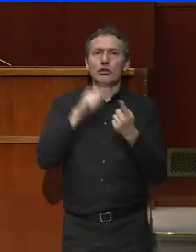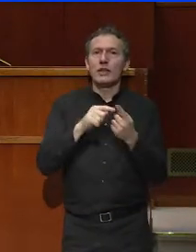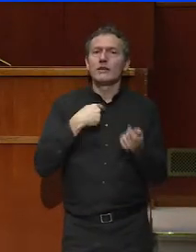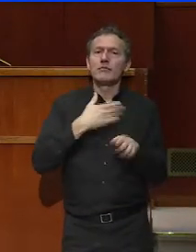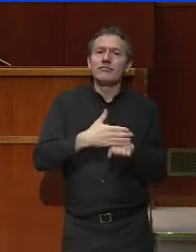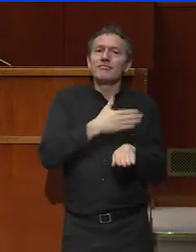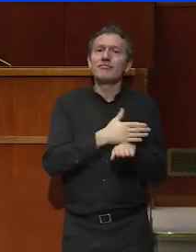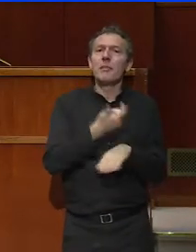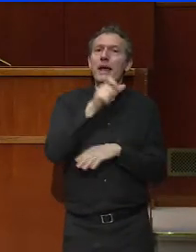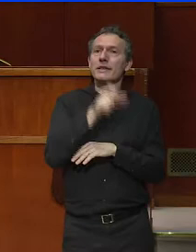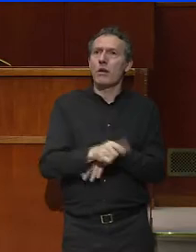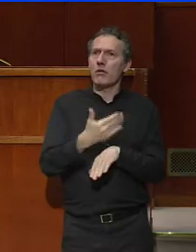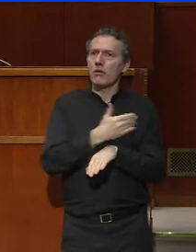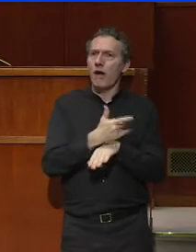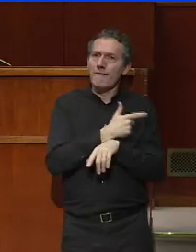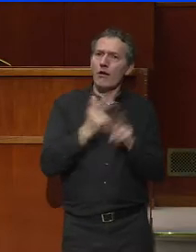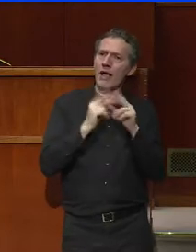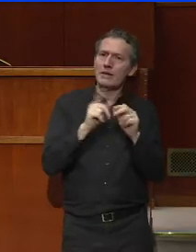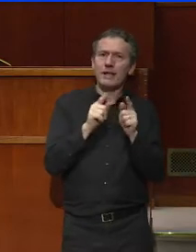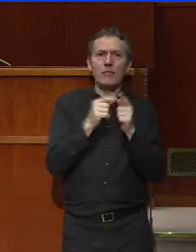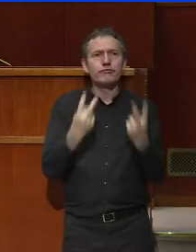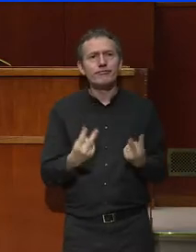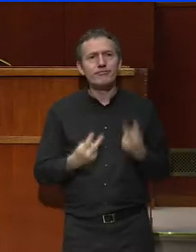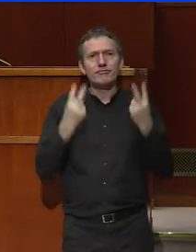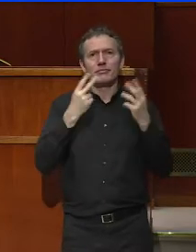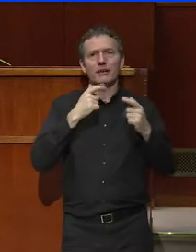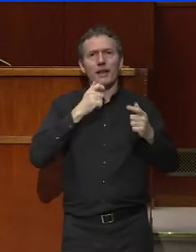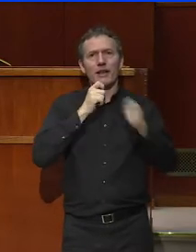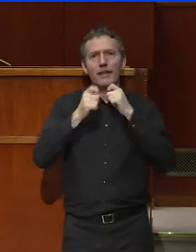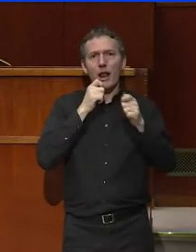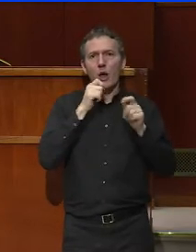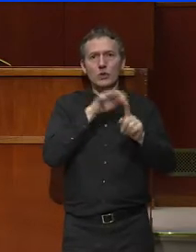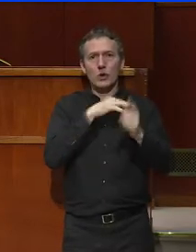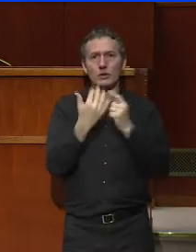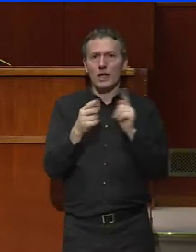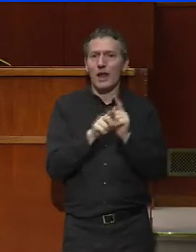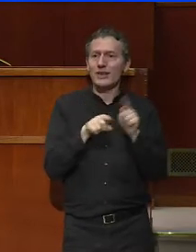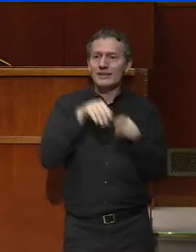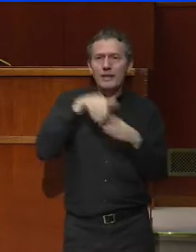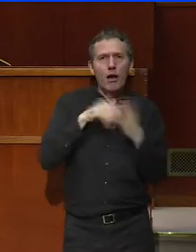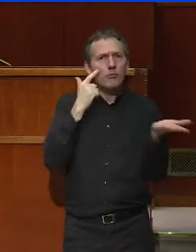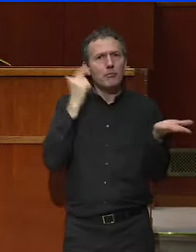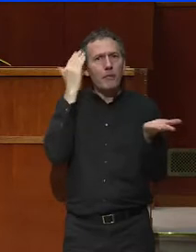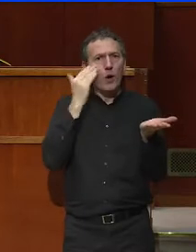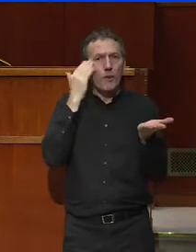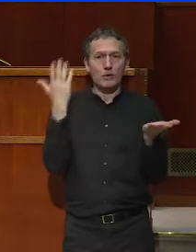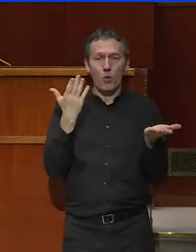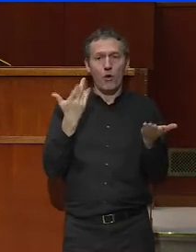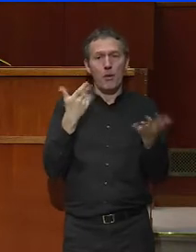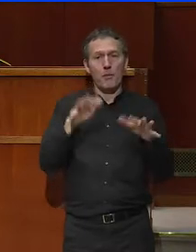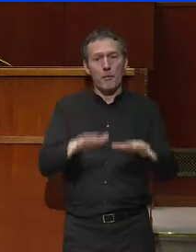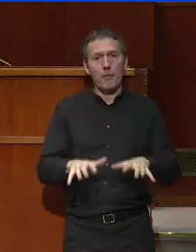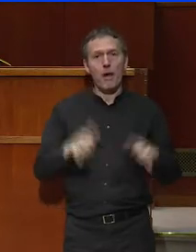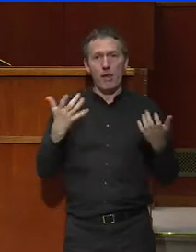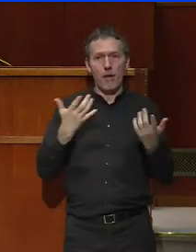Mon prédécesseur vous a, je crois, saisi sur la valorisation du dialogue social, un dossier au cœur de nos préoccupations alors que le Parlement examine